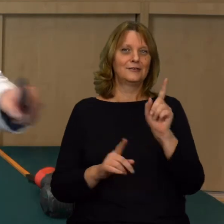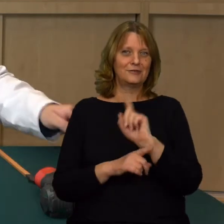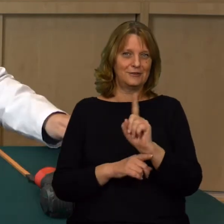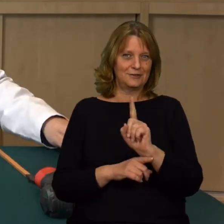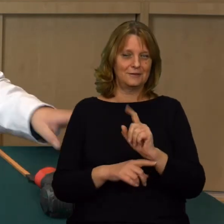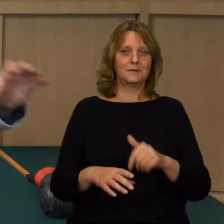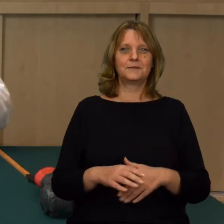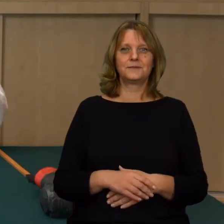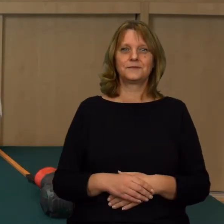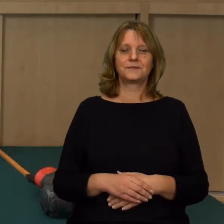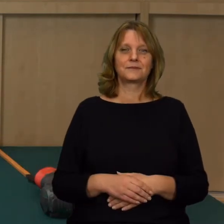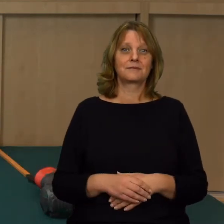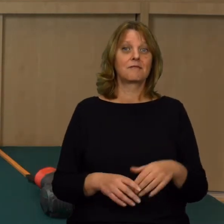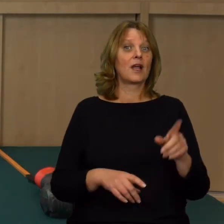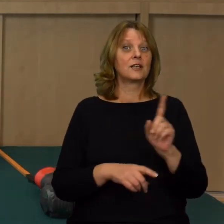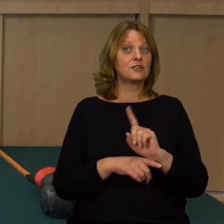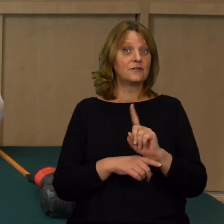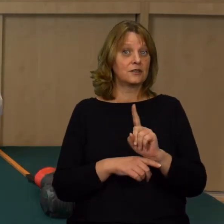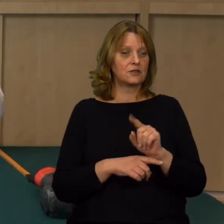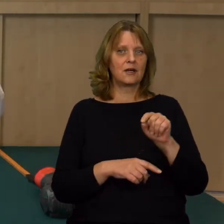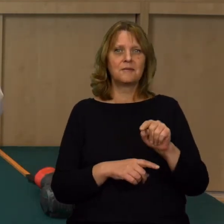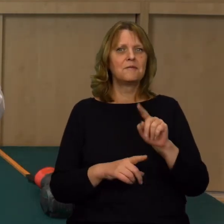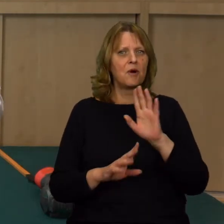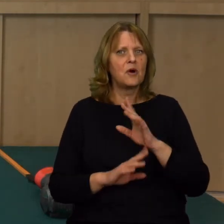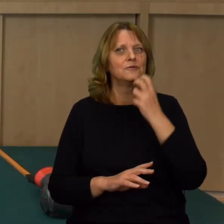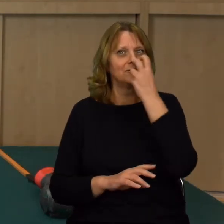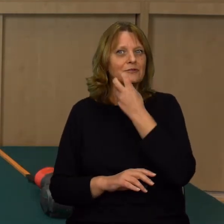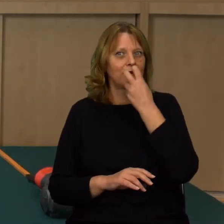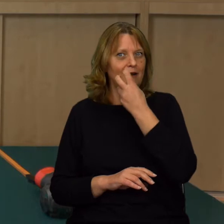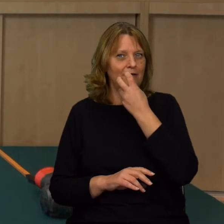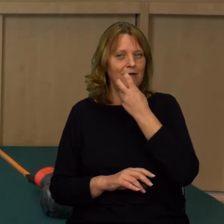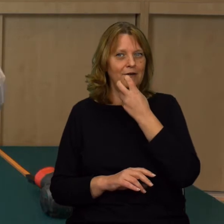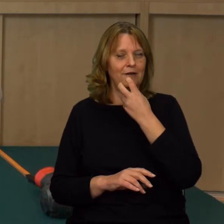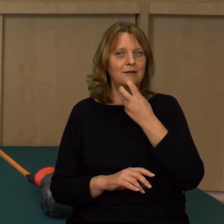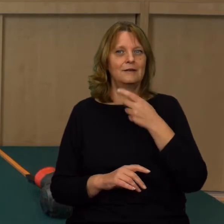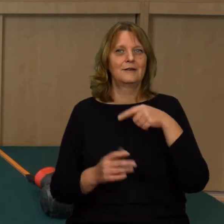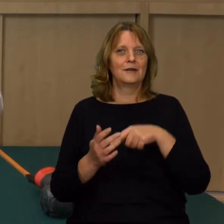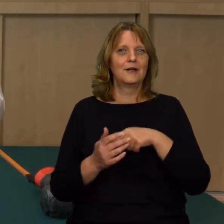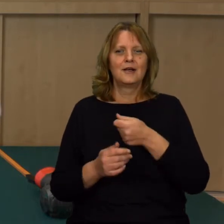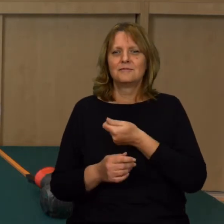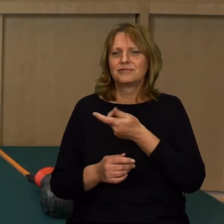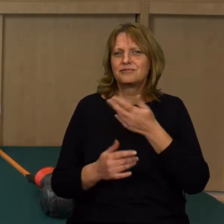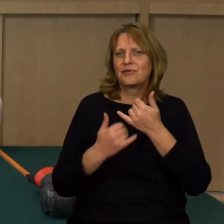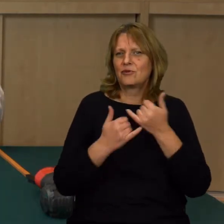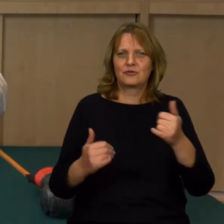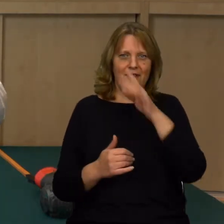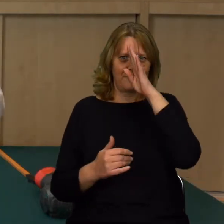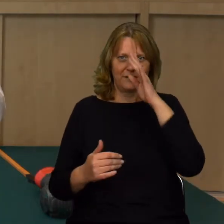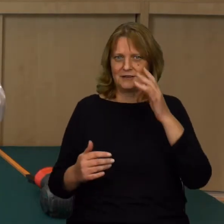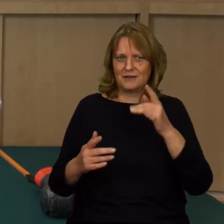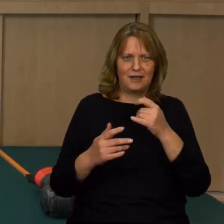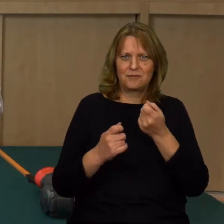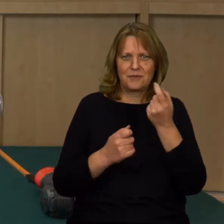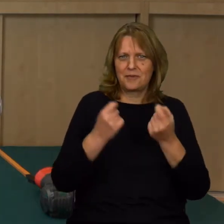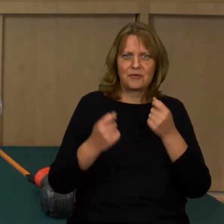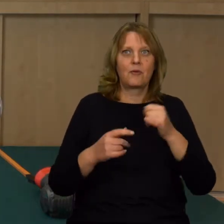świeczkę. Świeczkę, która działa w bardzo ciekawy sposób, bo tutaj jest tyle zjawisk fizycznych, że można